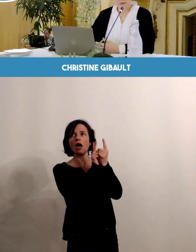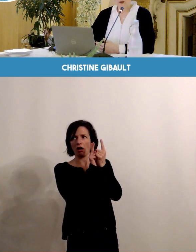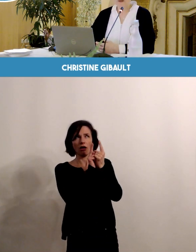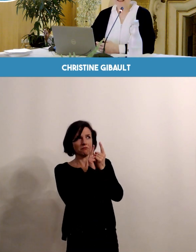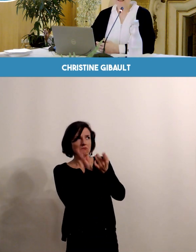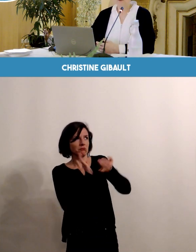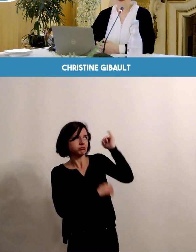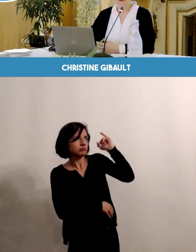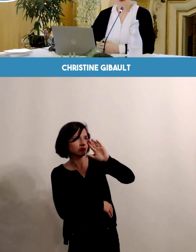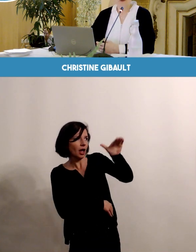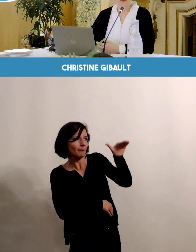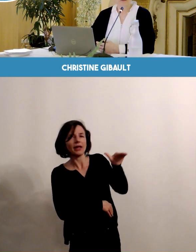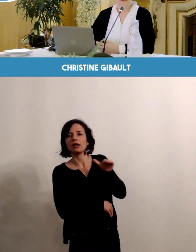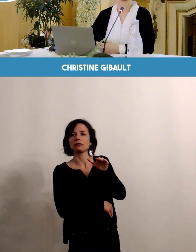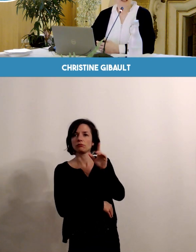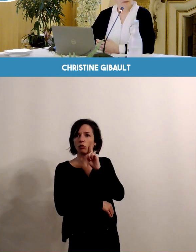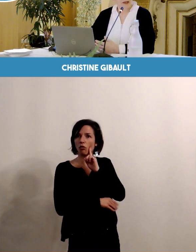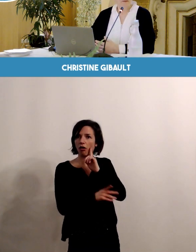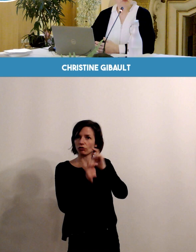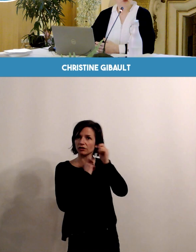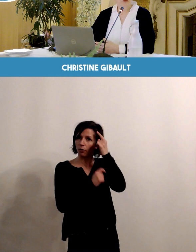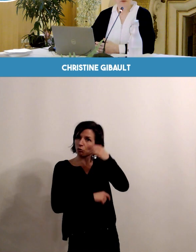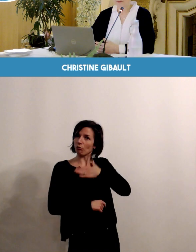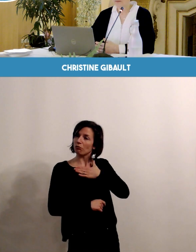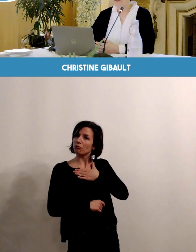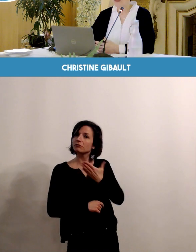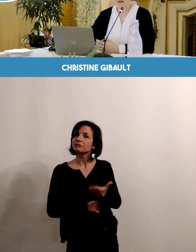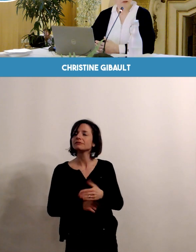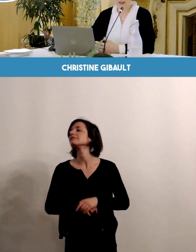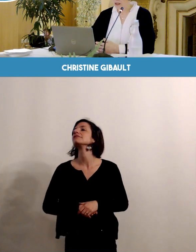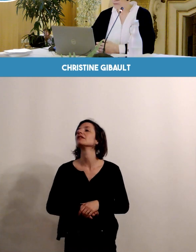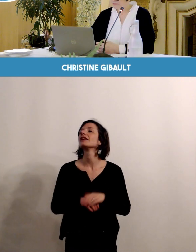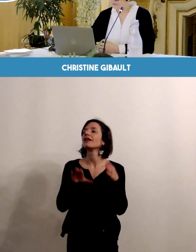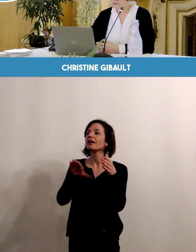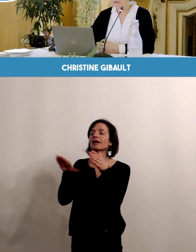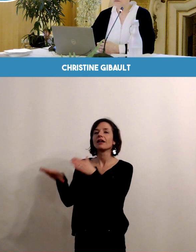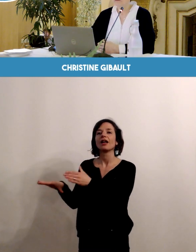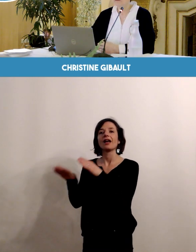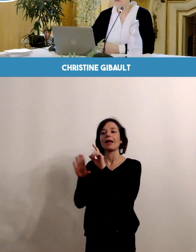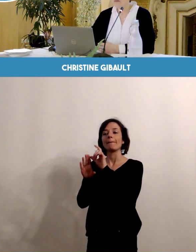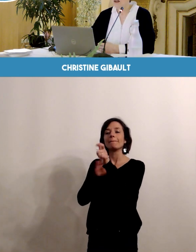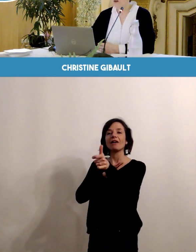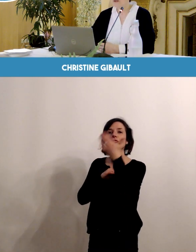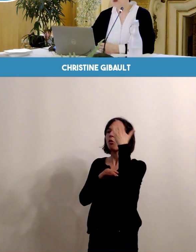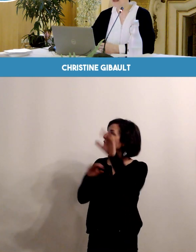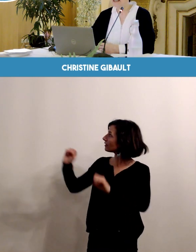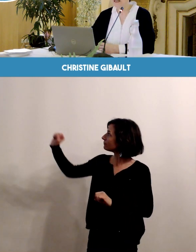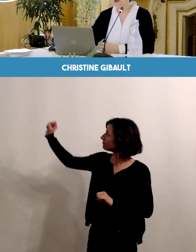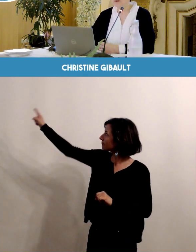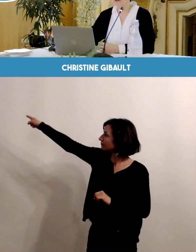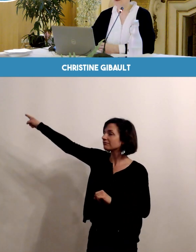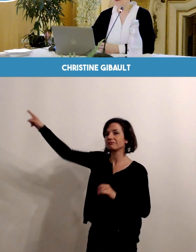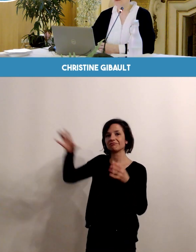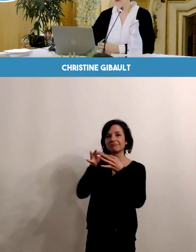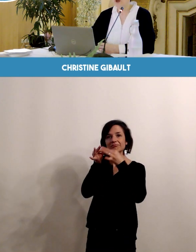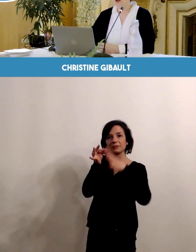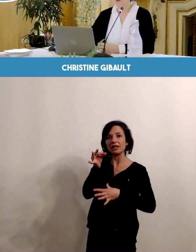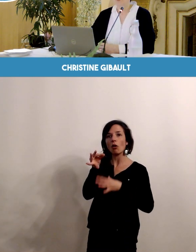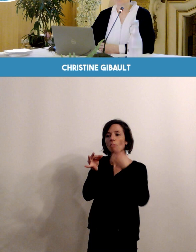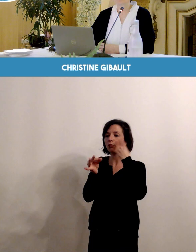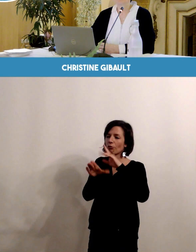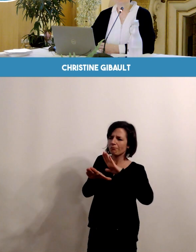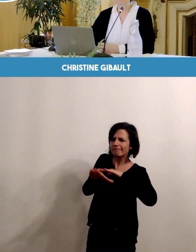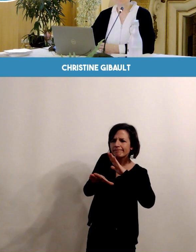Alors, le bilan prénatal de prévention, ça n'est pas la même chose. Qu'est-ce que c'est ? Le bilan prénatal de prévention,